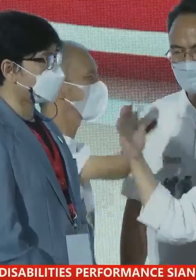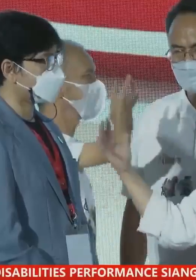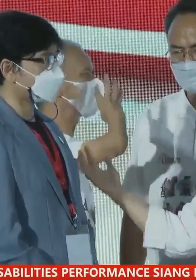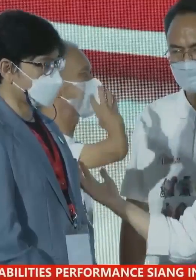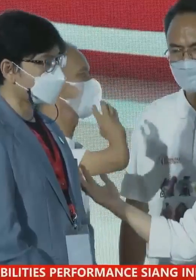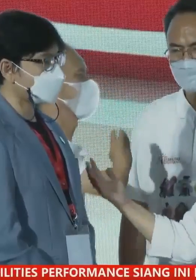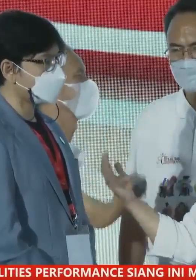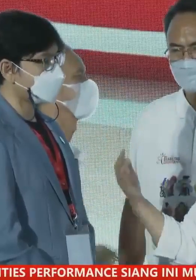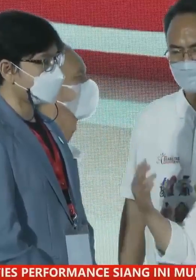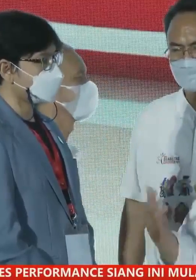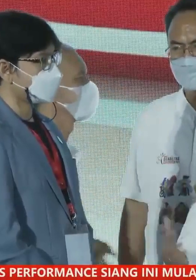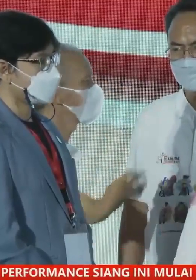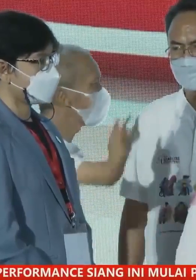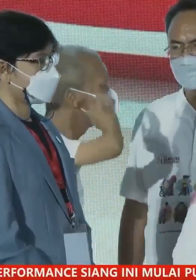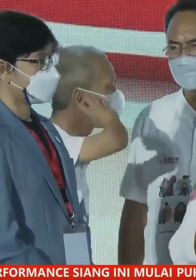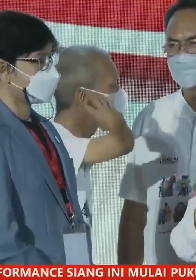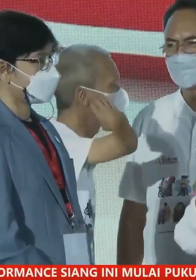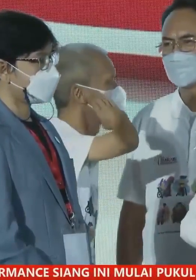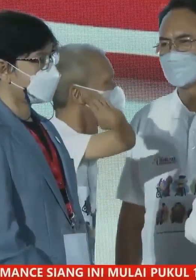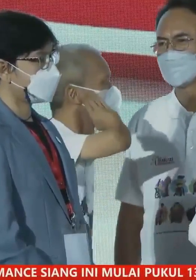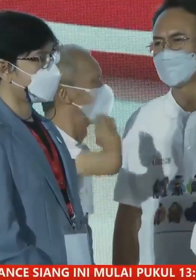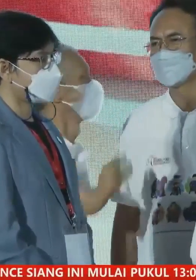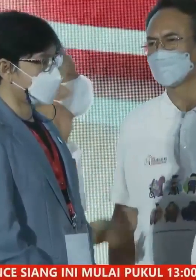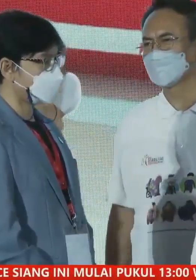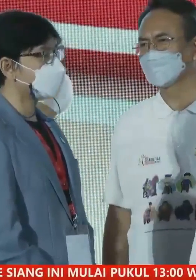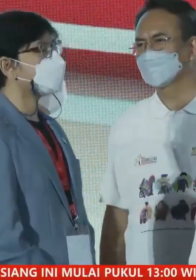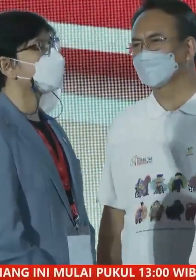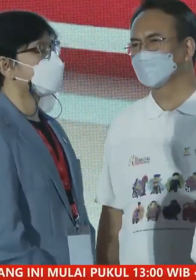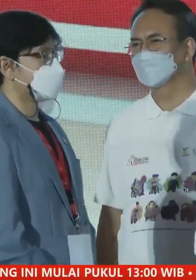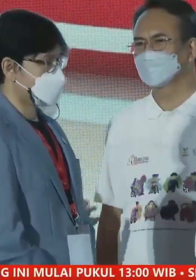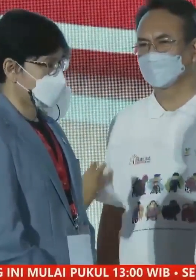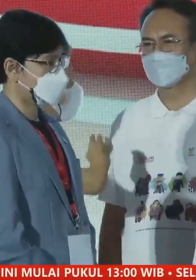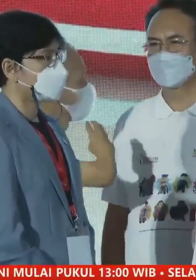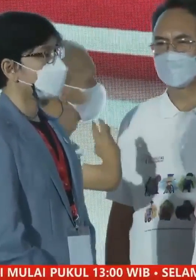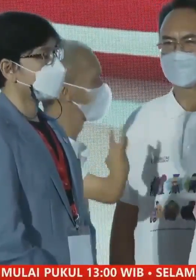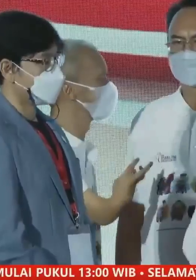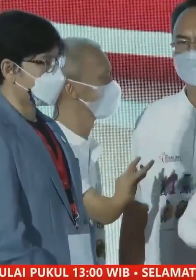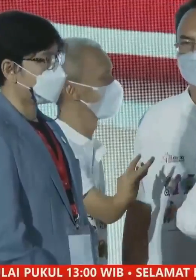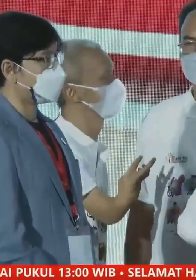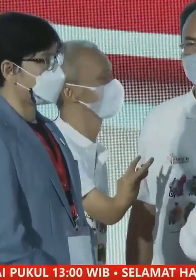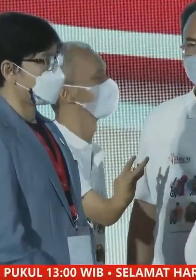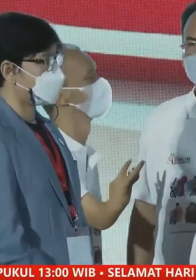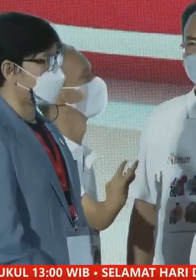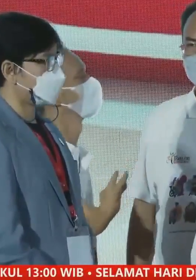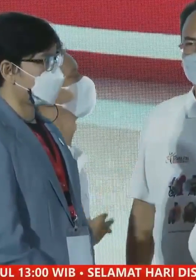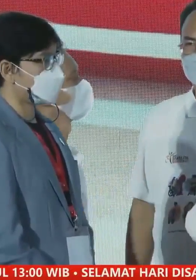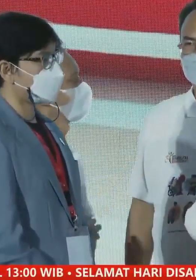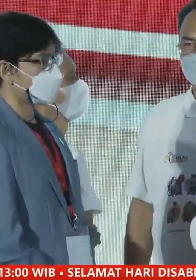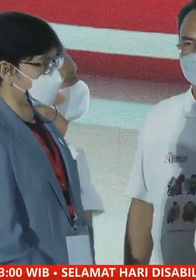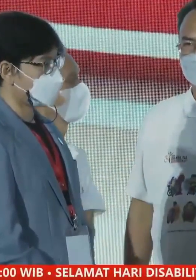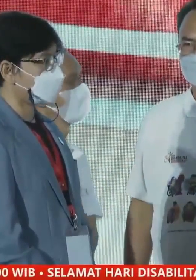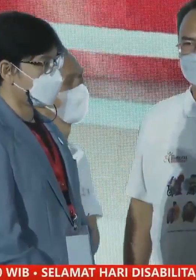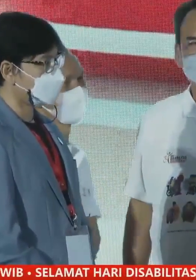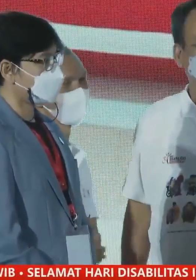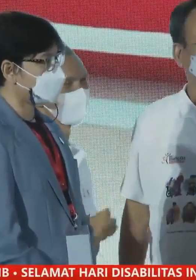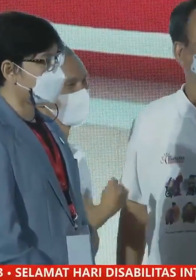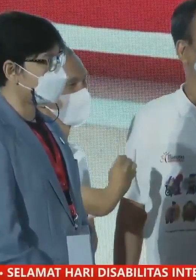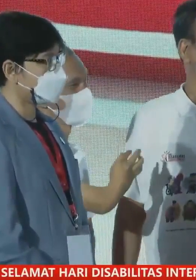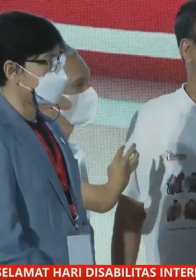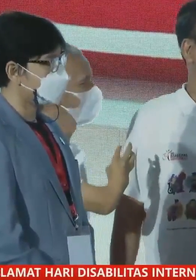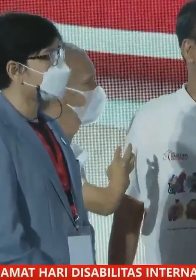dengan Mbak Angki. Saat itu Mbak Angki, bicaranya tidak jelas, seperti sekarang.